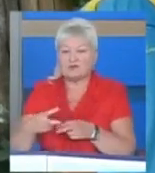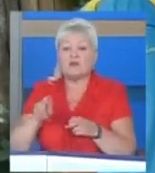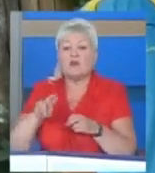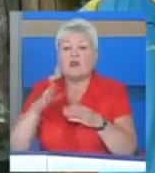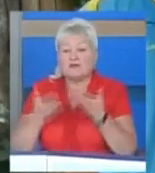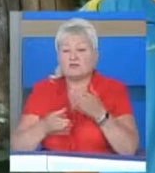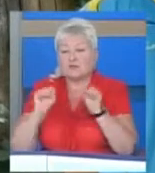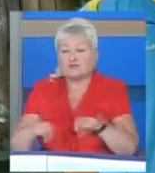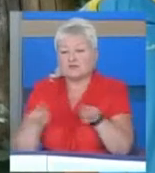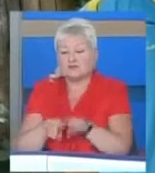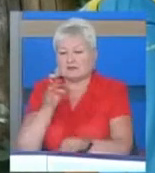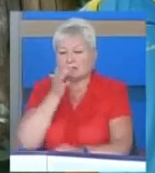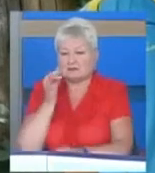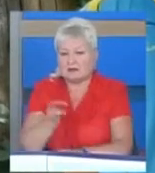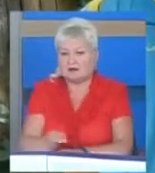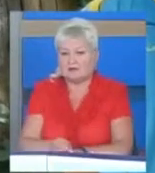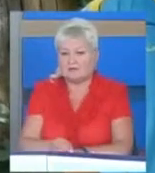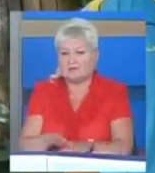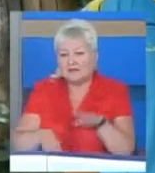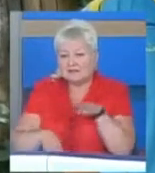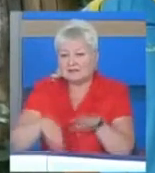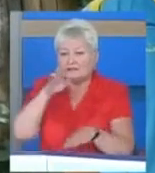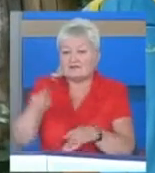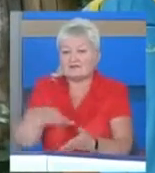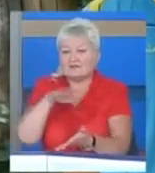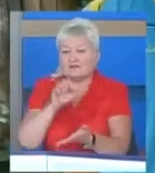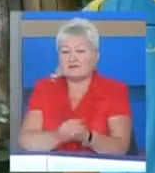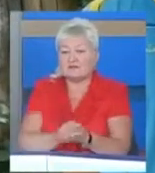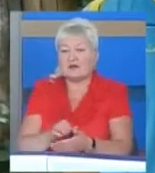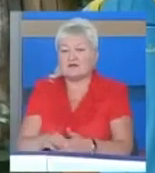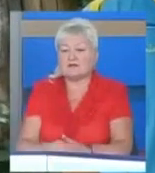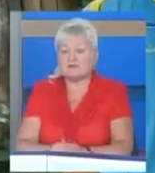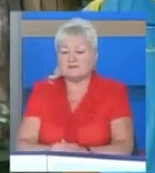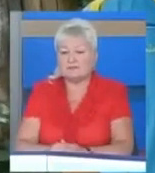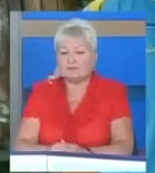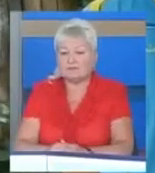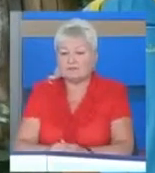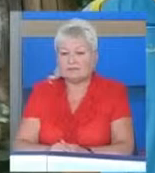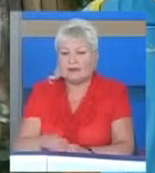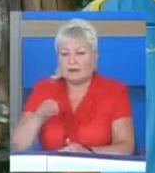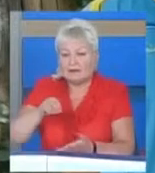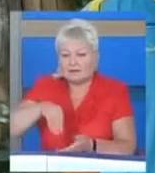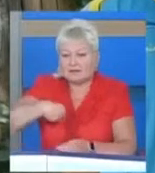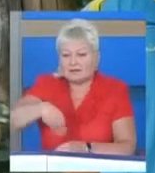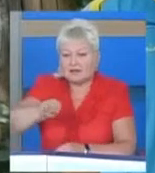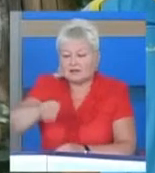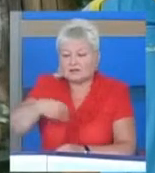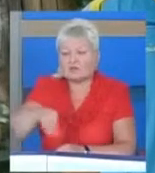так сказати. З дитинства він займається, самого дитинства, тенісом.